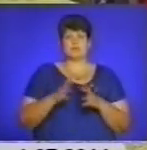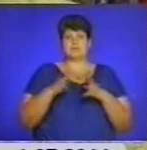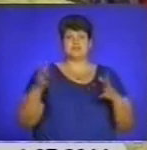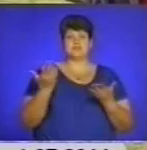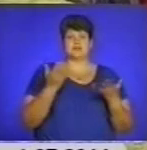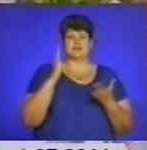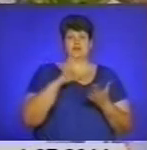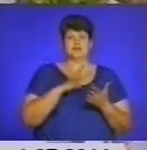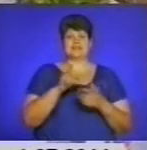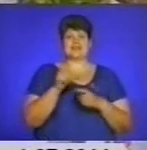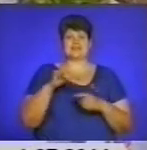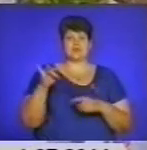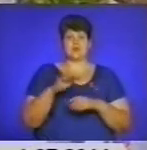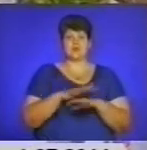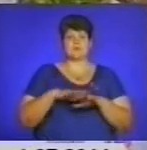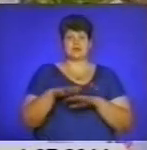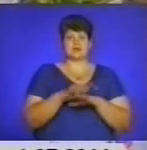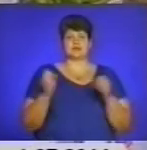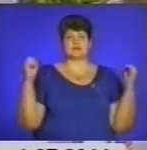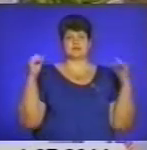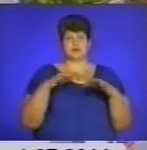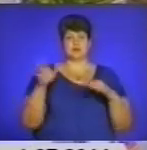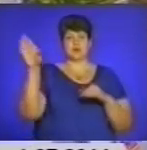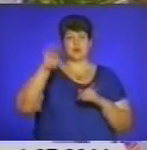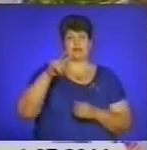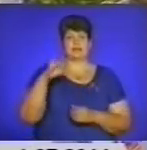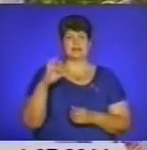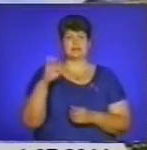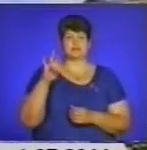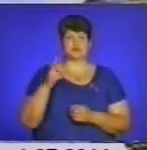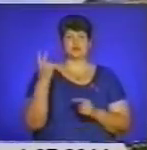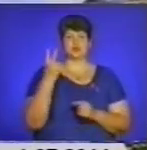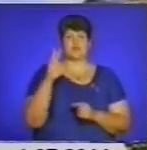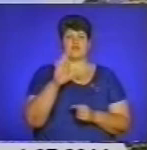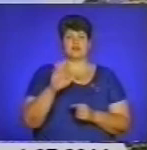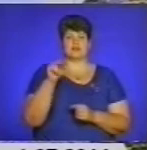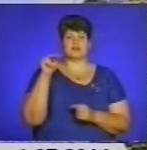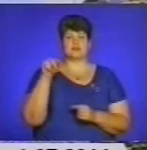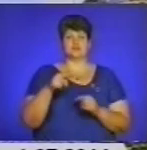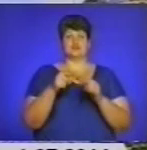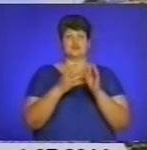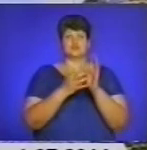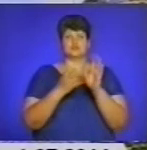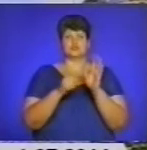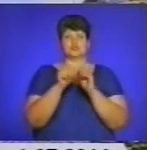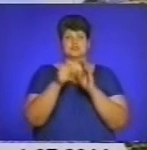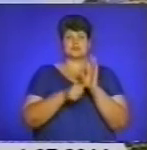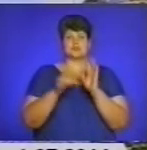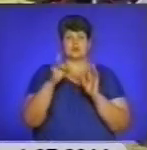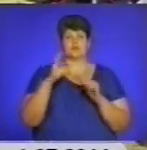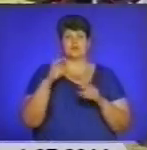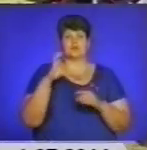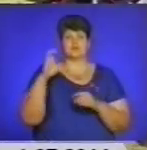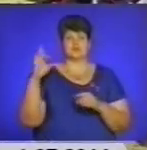яких були на Євромайдані, зібралися на горі Лисоня. 2 вересня 1916 року відбувся бій Легіон ОС із